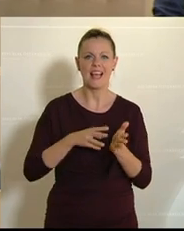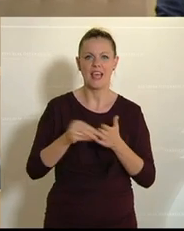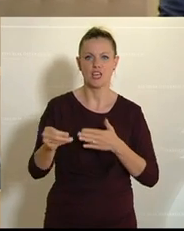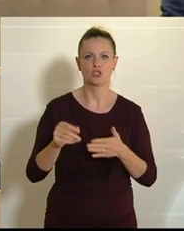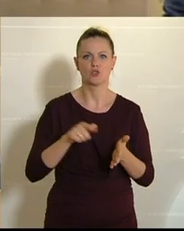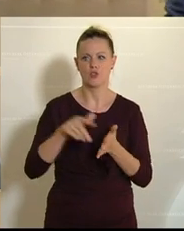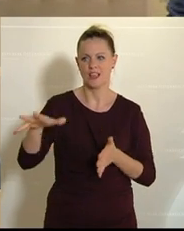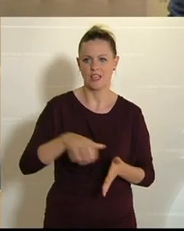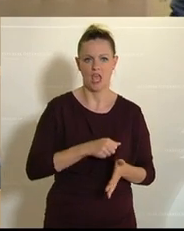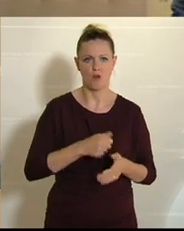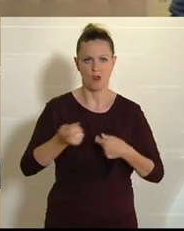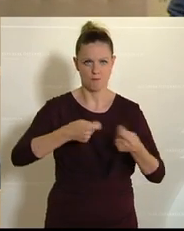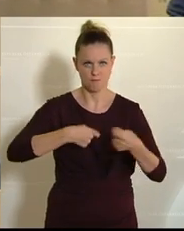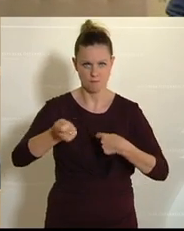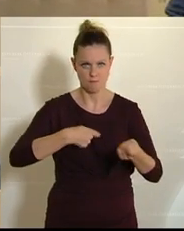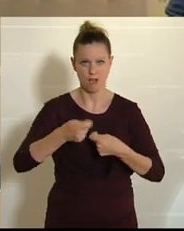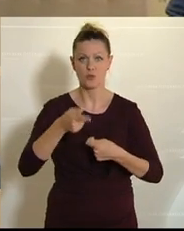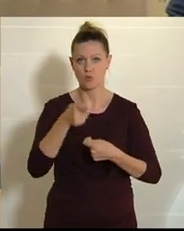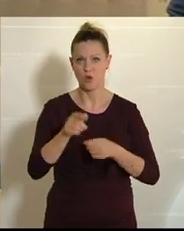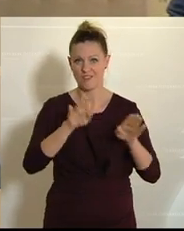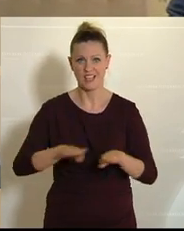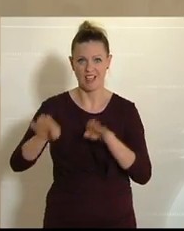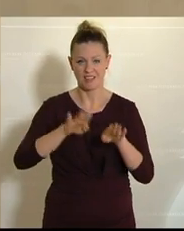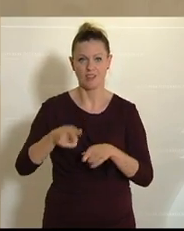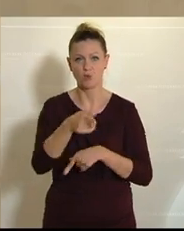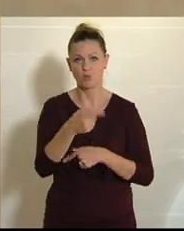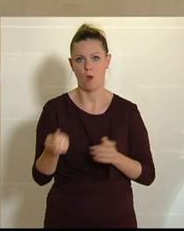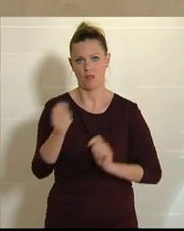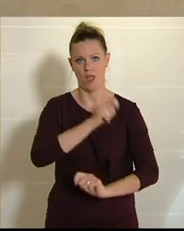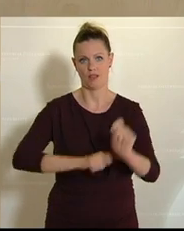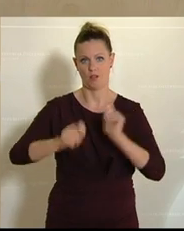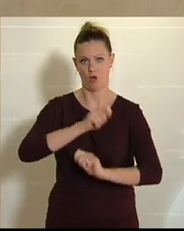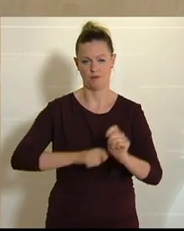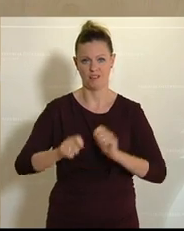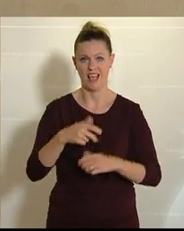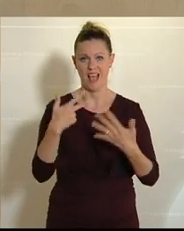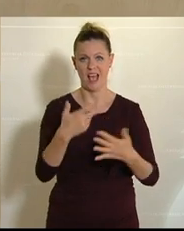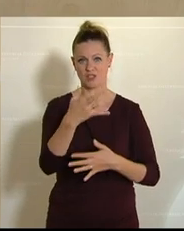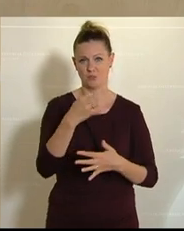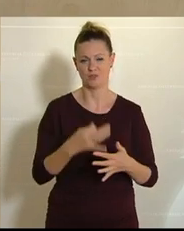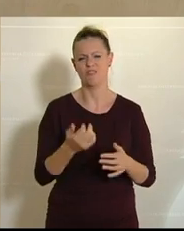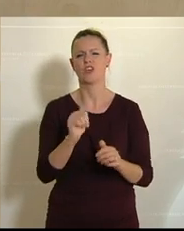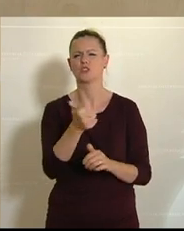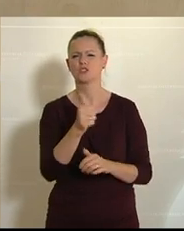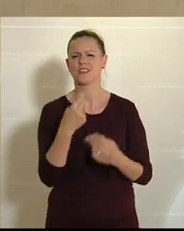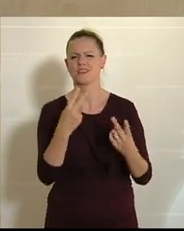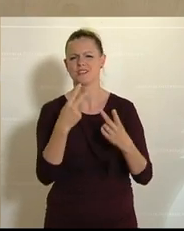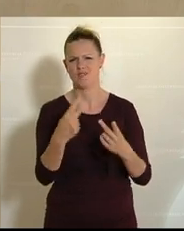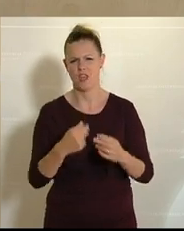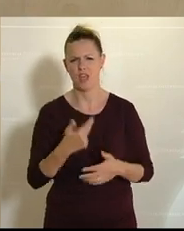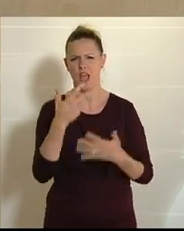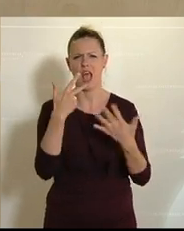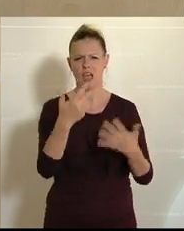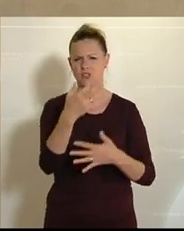die Gastronomie, wo die Kantinen einkaufen. Die 80 Prozent des Fleisches, das sind geschätzte Werte. Warum sind die geschätzt?